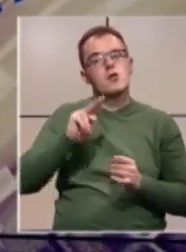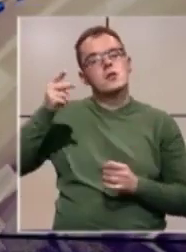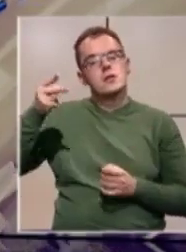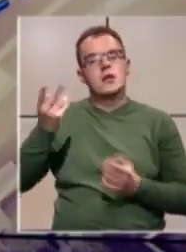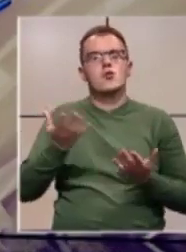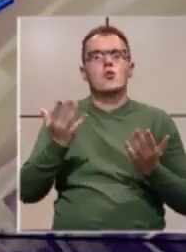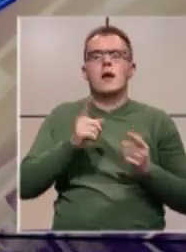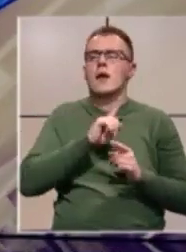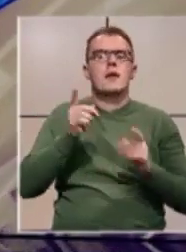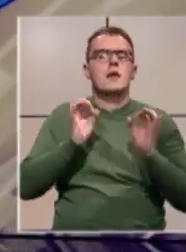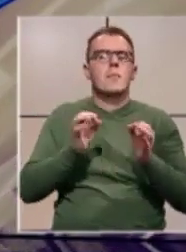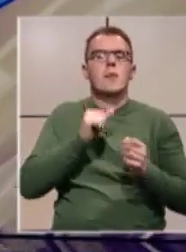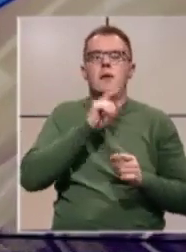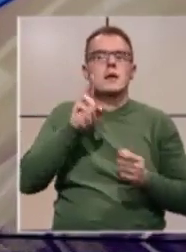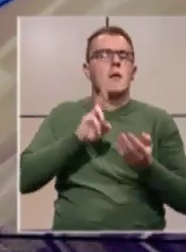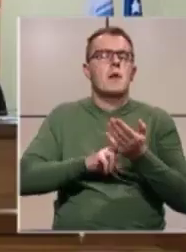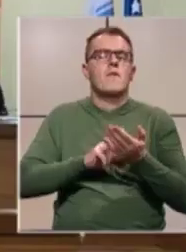populistički i nepravedan.